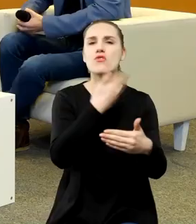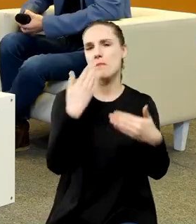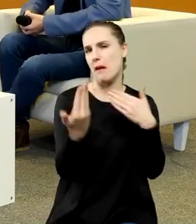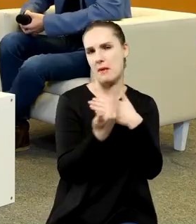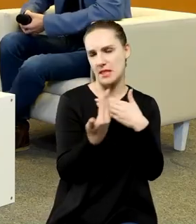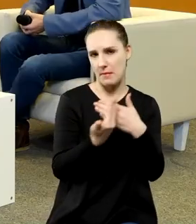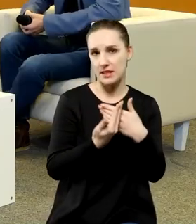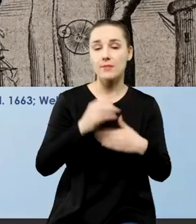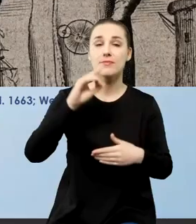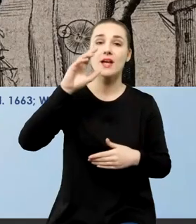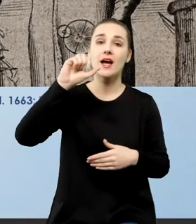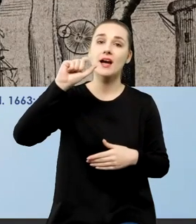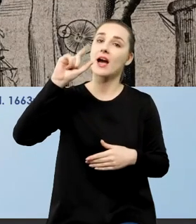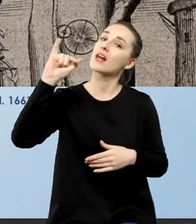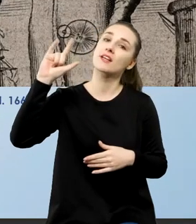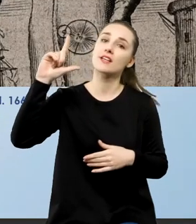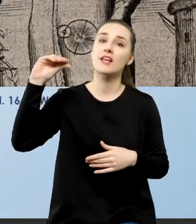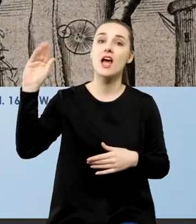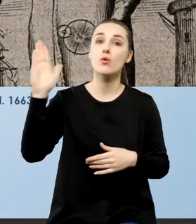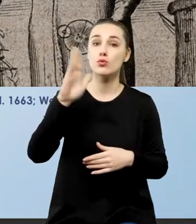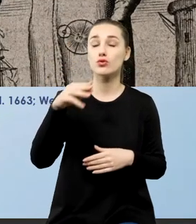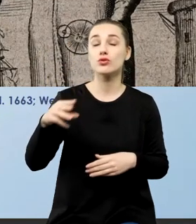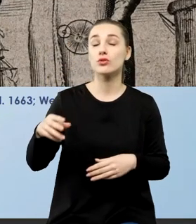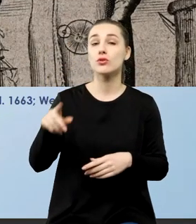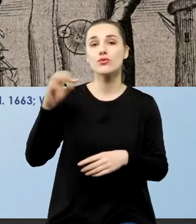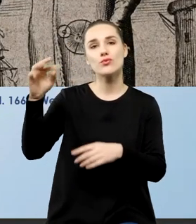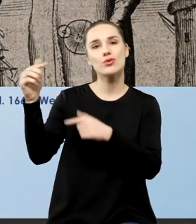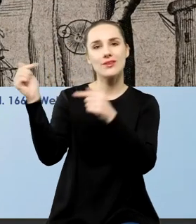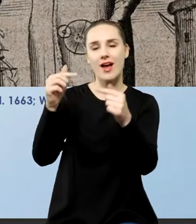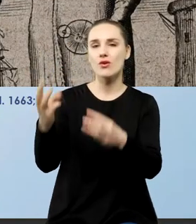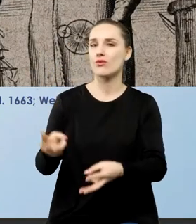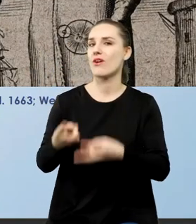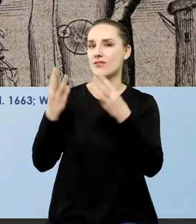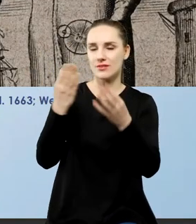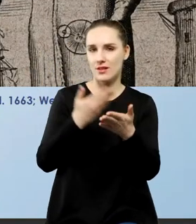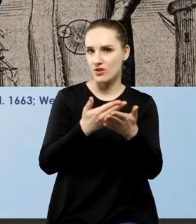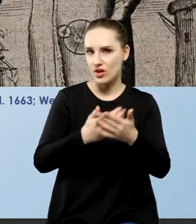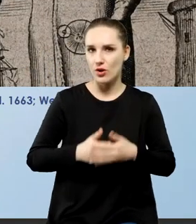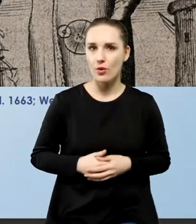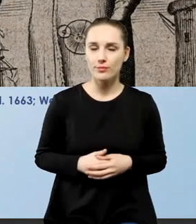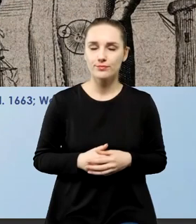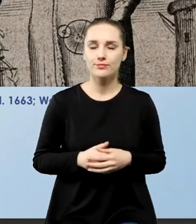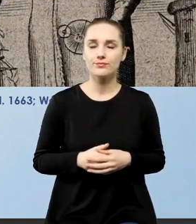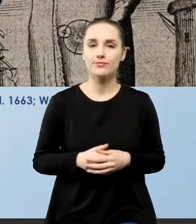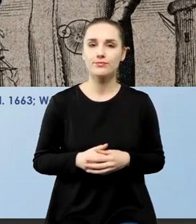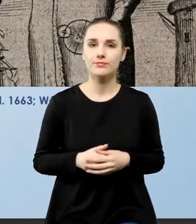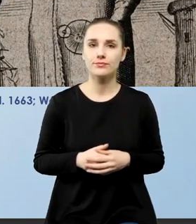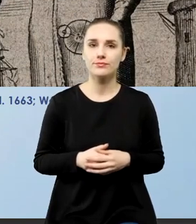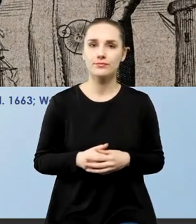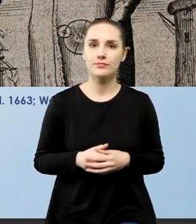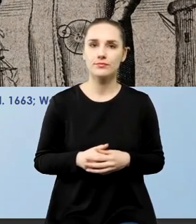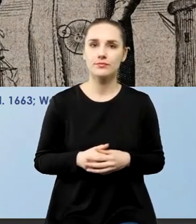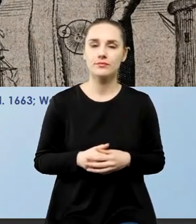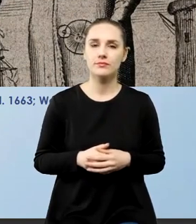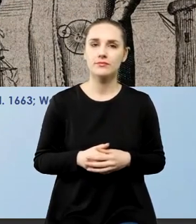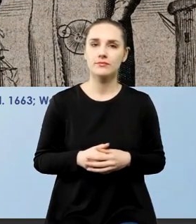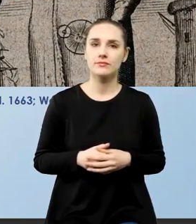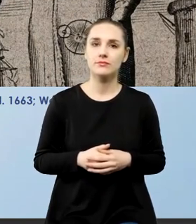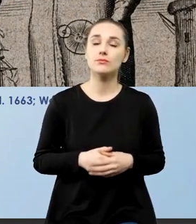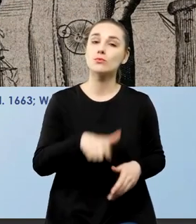ze swoim dialogiem jest o tyle ważny, ponieważ to jest kolejne wyjście do czytelnika